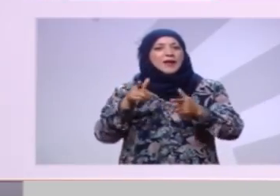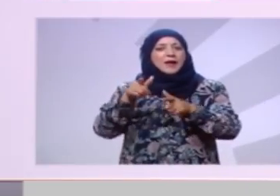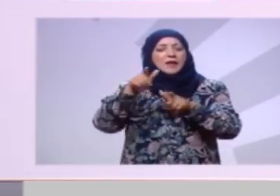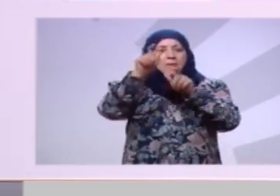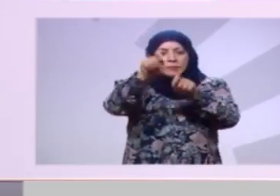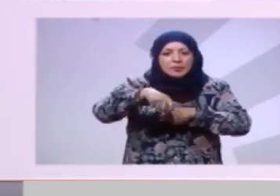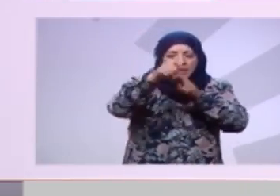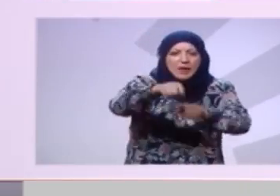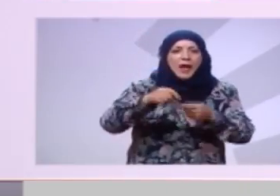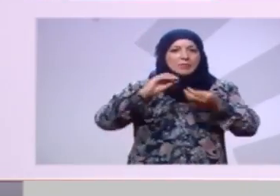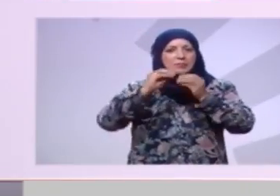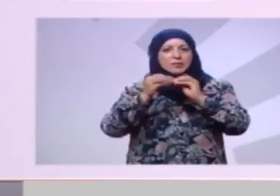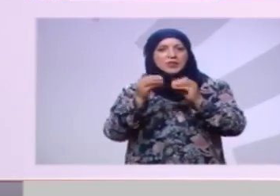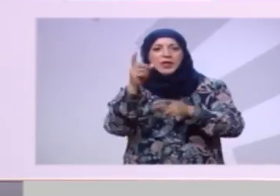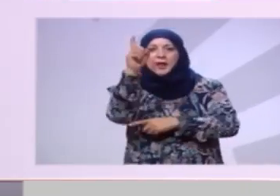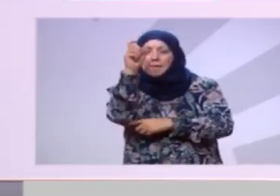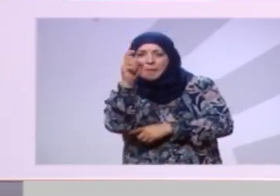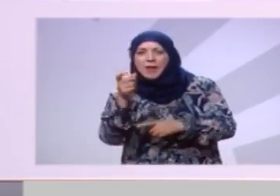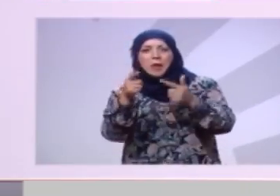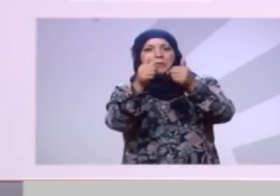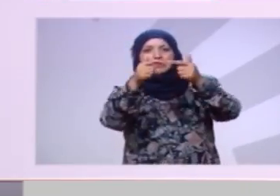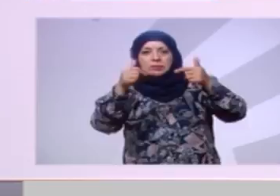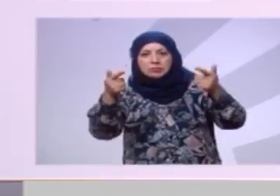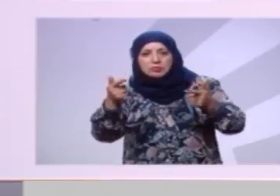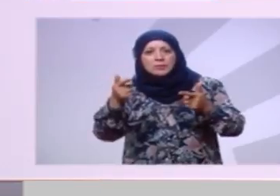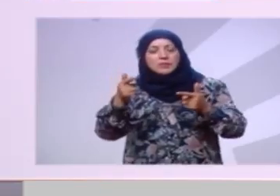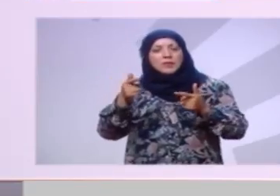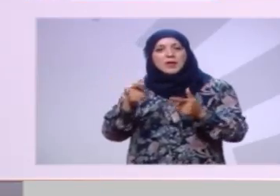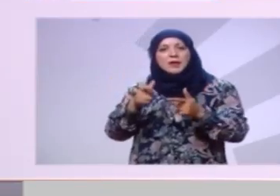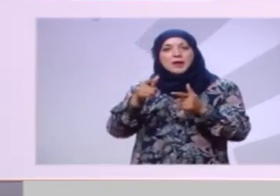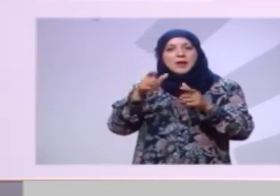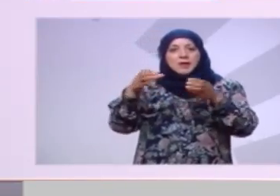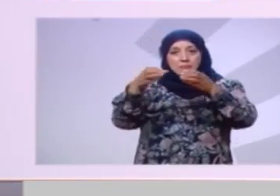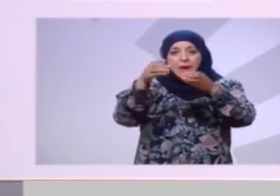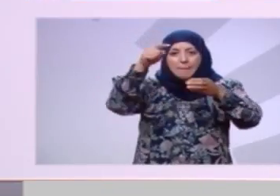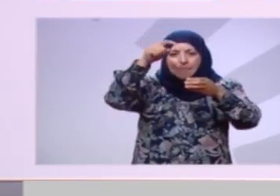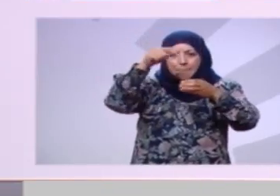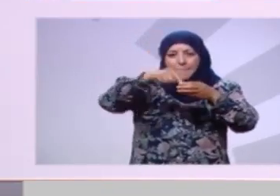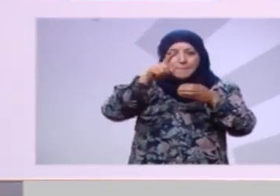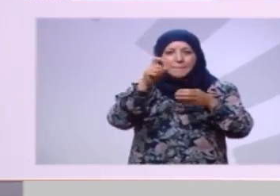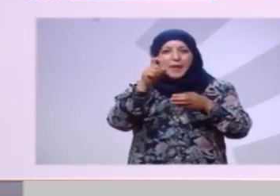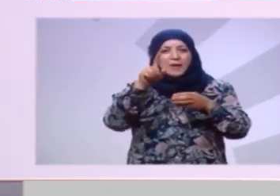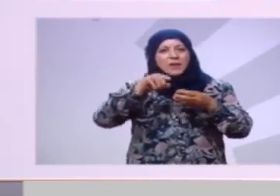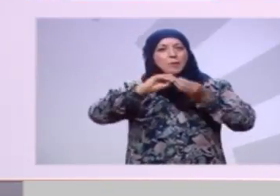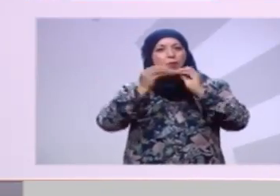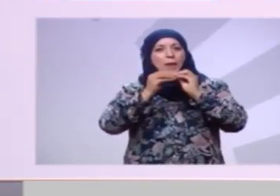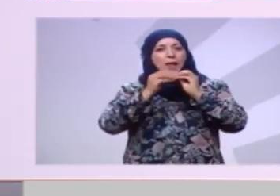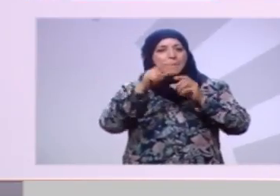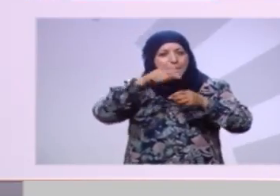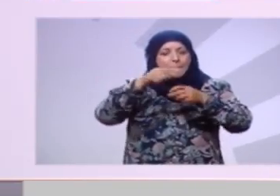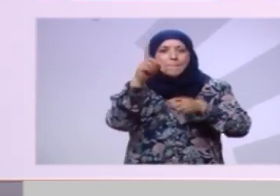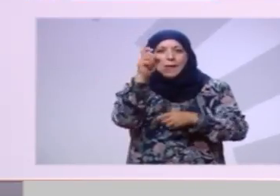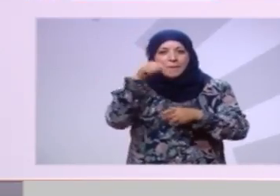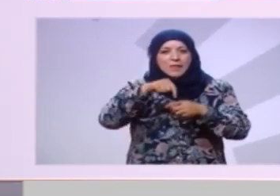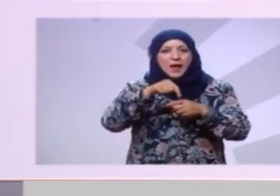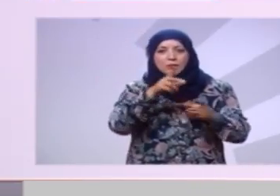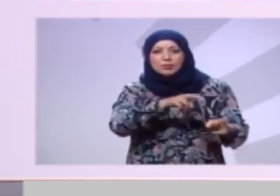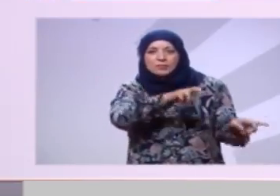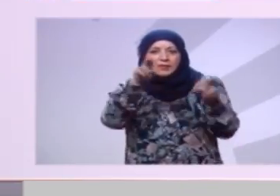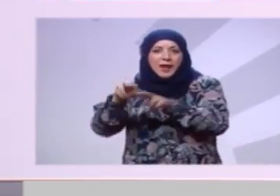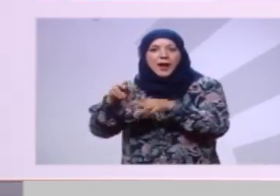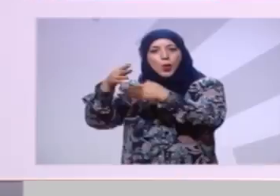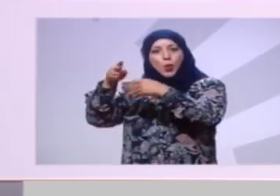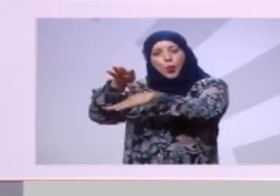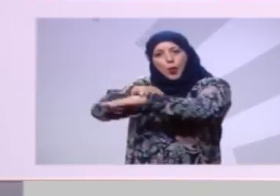بائرة سطعية والمياه التي كانت بشتبشي الولايات المجاورة كذلك عندنا متنديد سباة عسكر